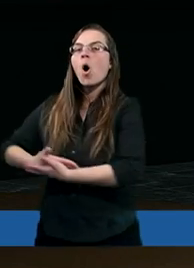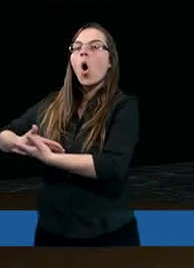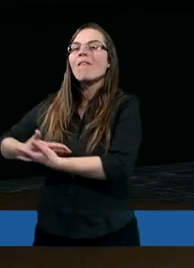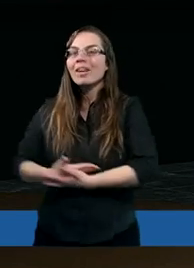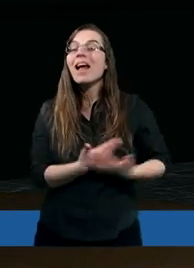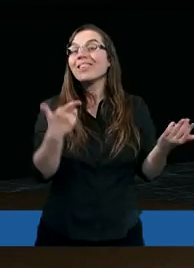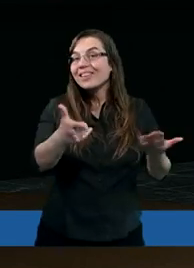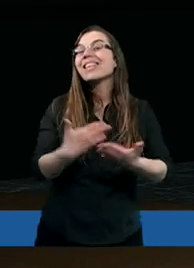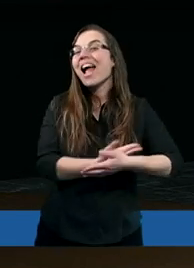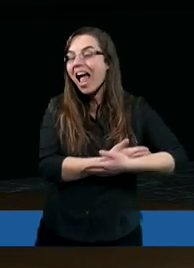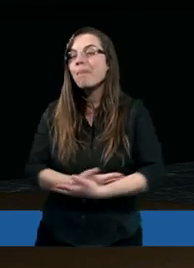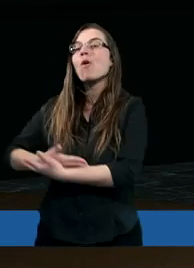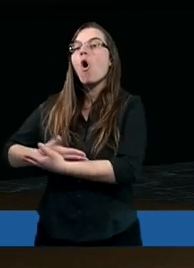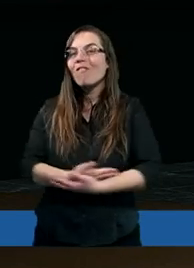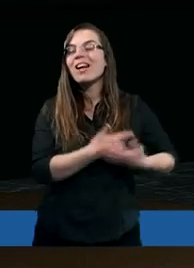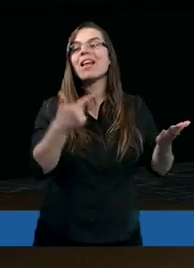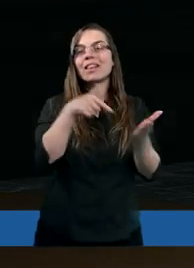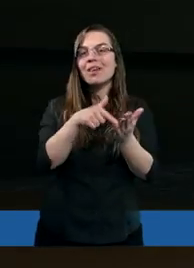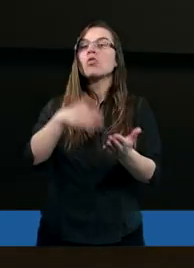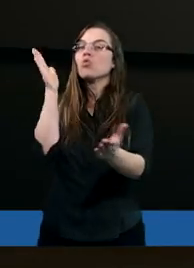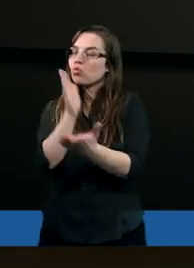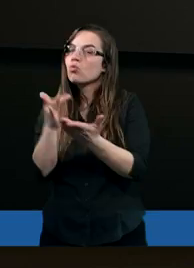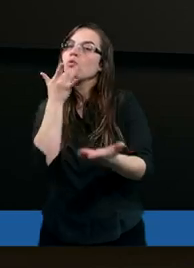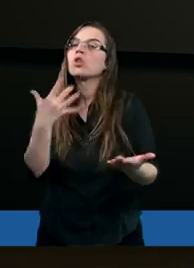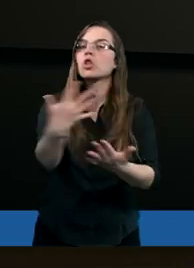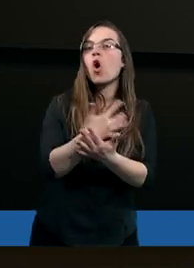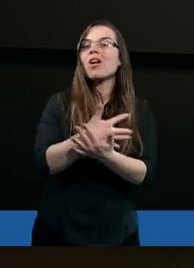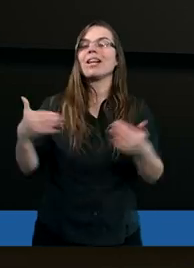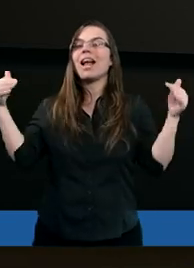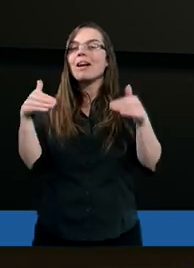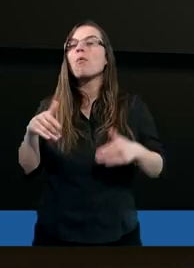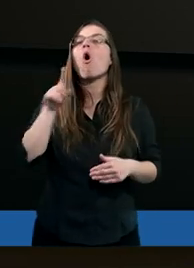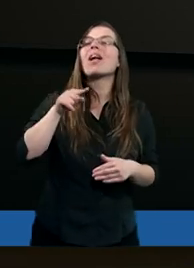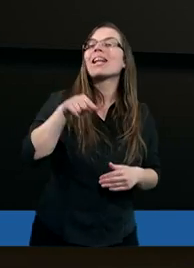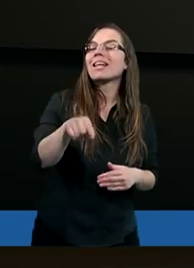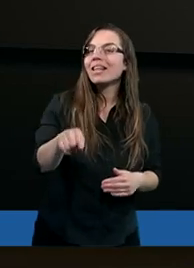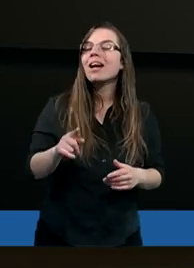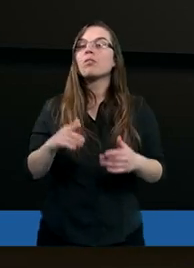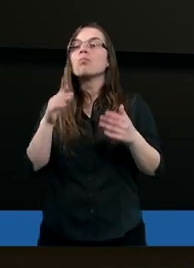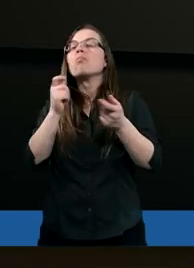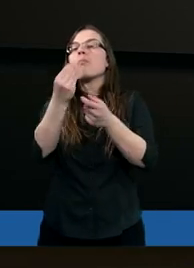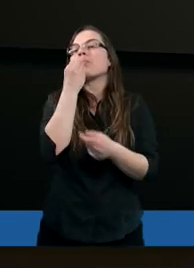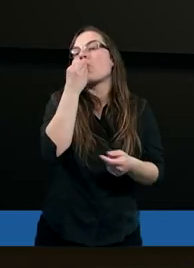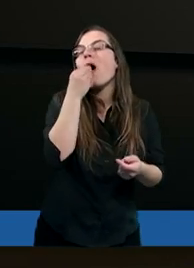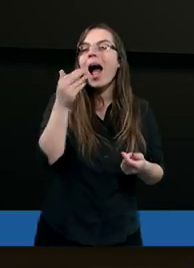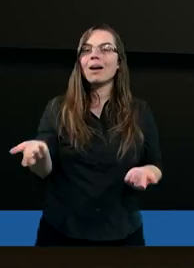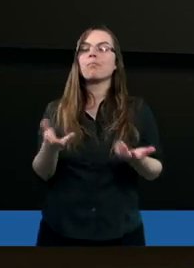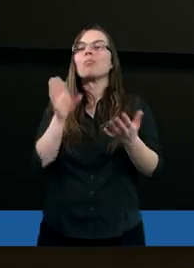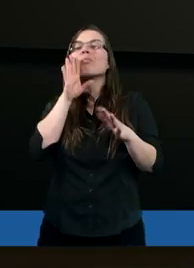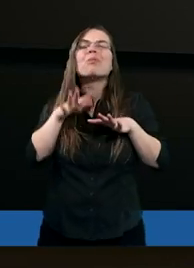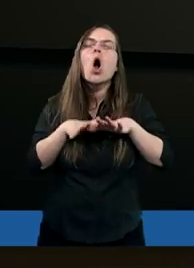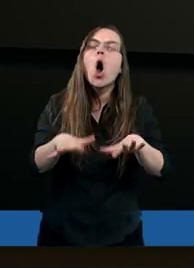niemowlęta, prawda? Czy oni już mogą korzystać z tego pokarmu bardzo